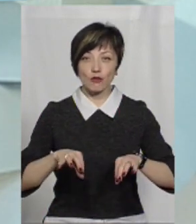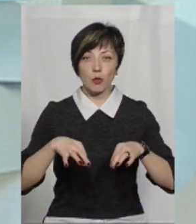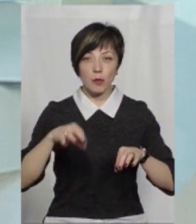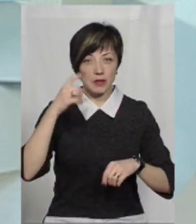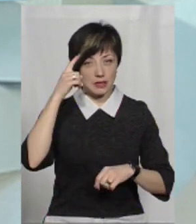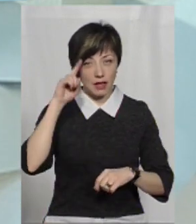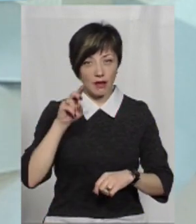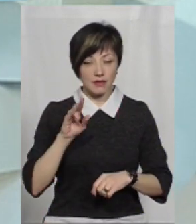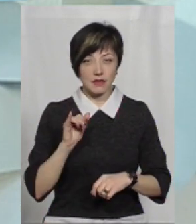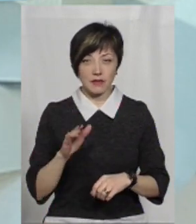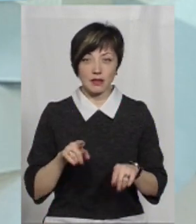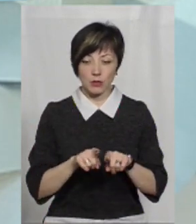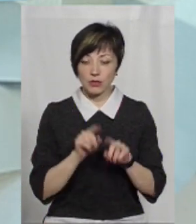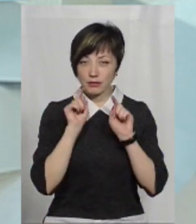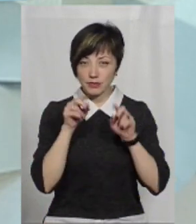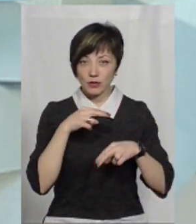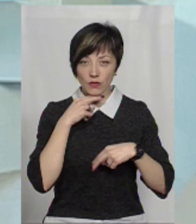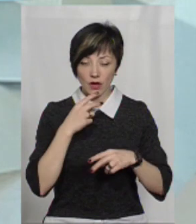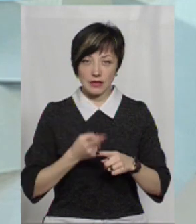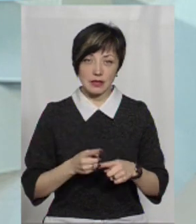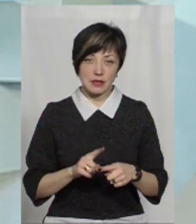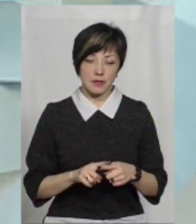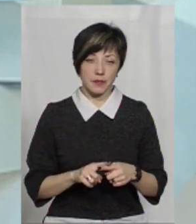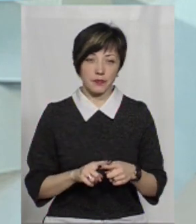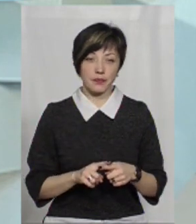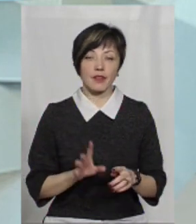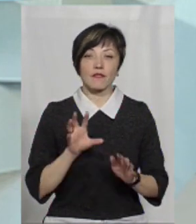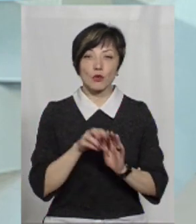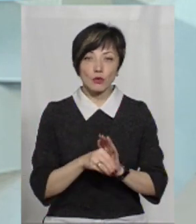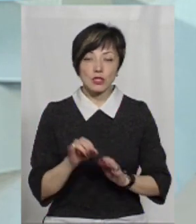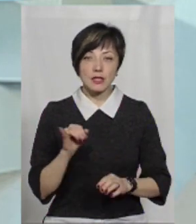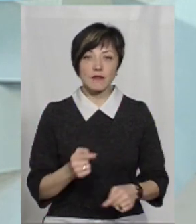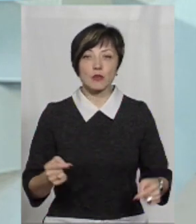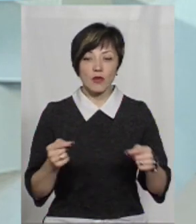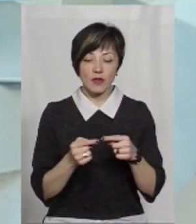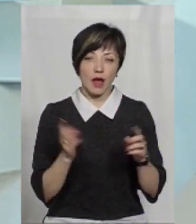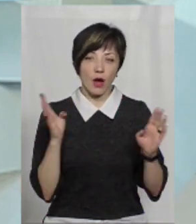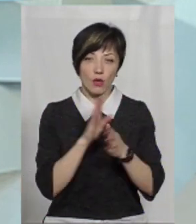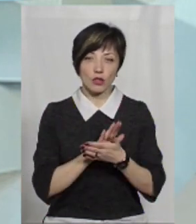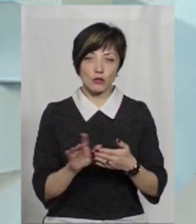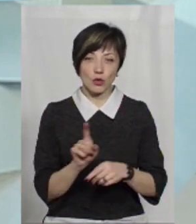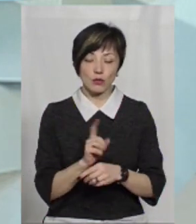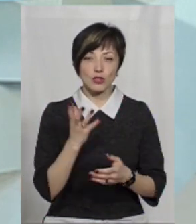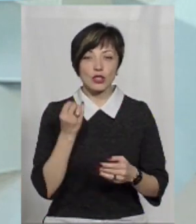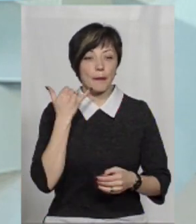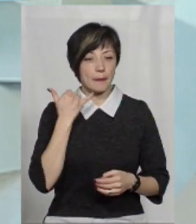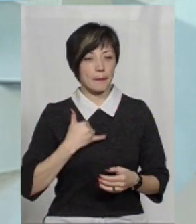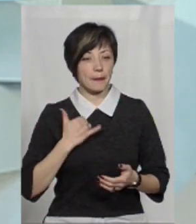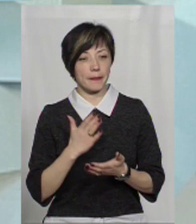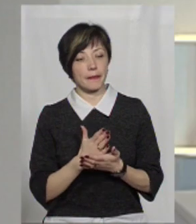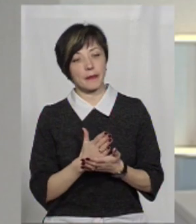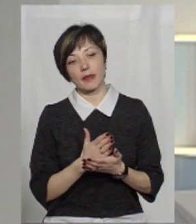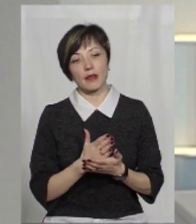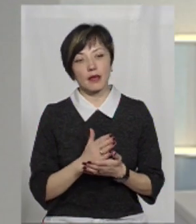автомобілезнавців, теж там на ці речі зверталася увага, в тому числі, і відповідності екологічним нормам. І маємо ще телефонний